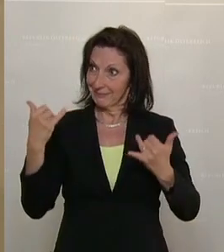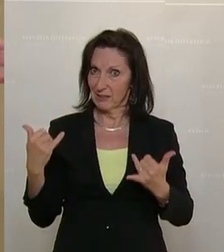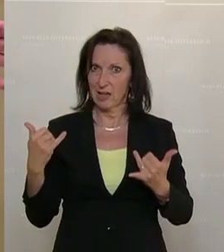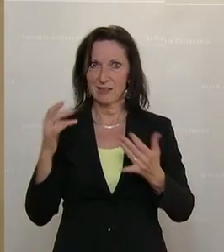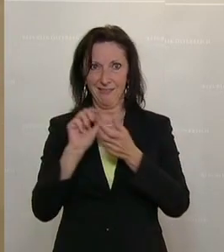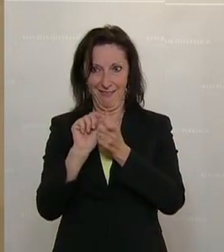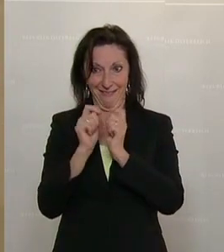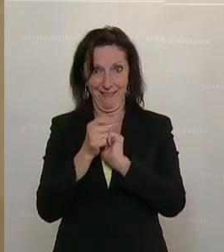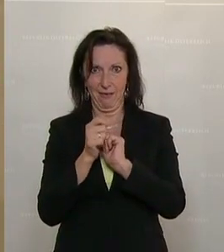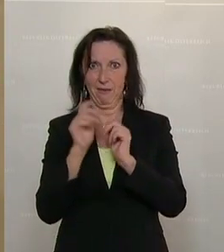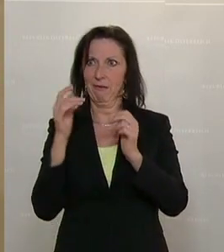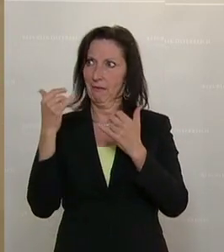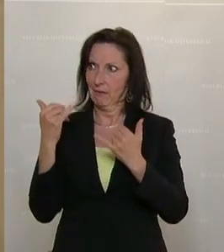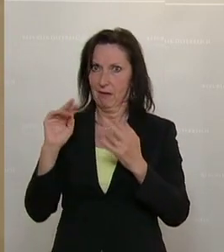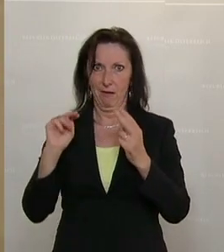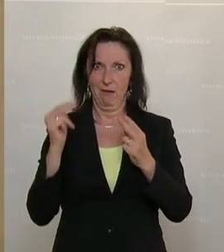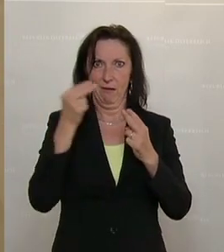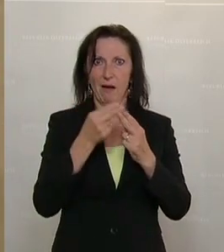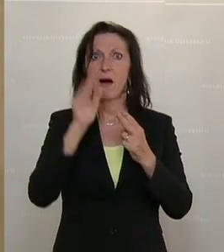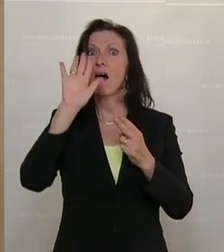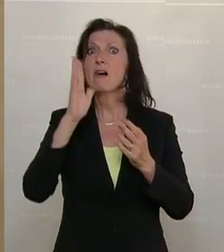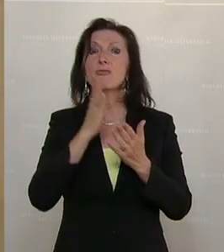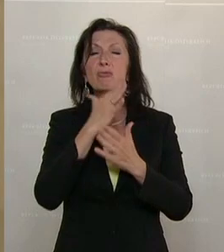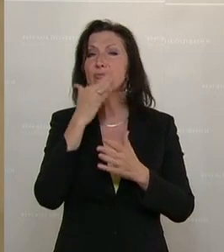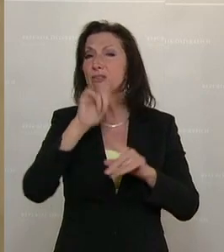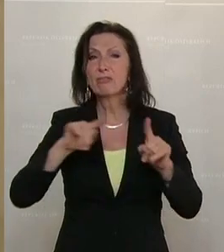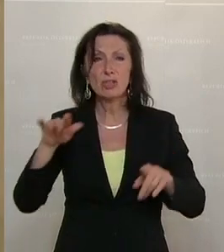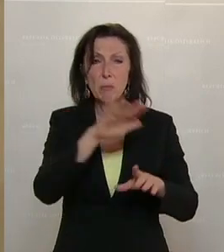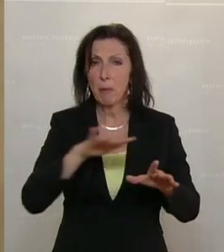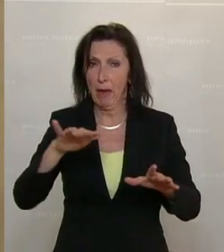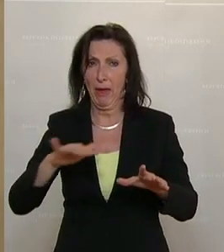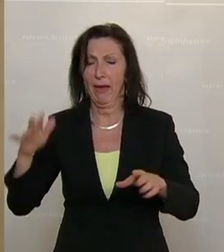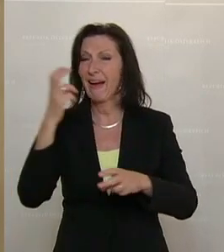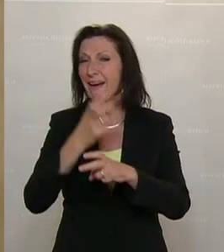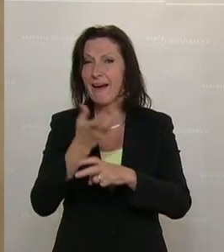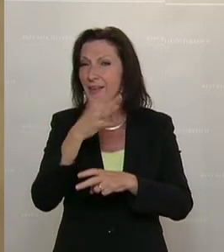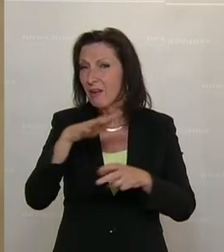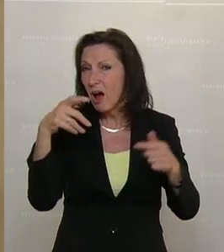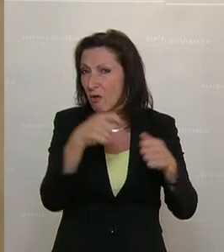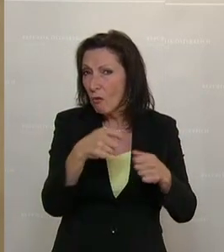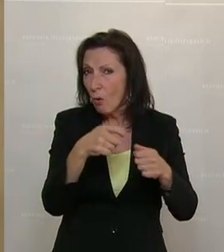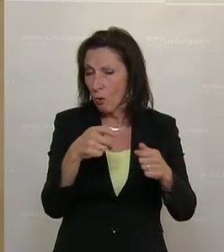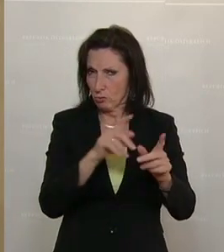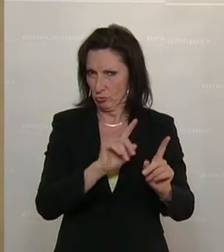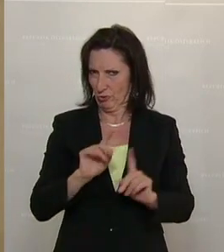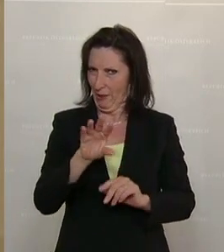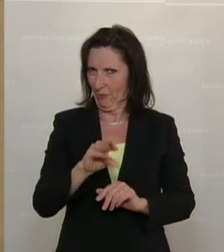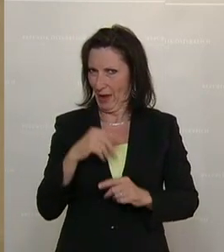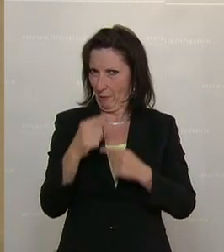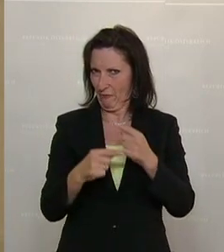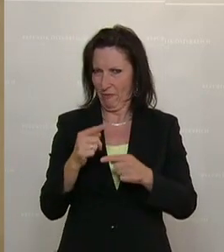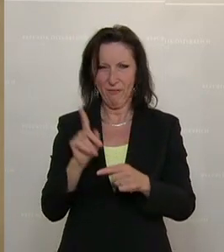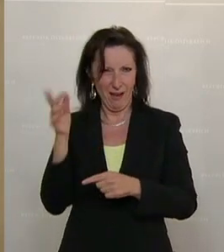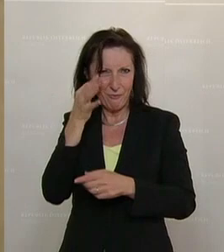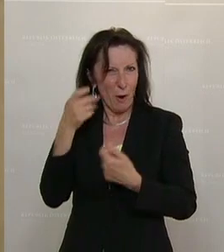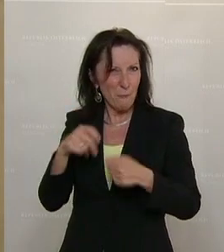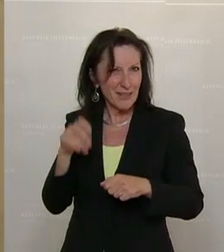zahlreiche Bereiche betreffen. Der Härtefallfonds ist ja bereits im Stellungnahmeverfahren, wie Sie ausgeführt